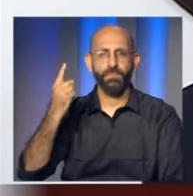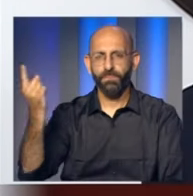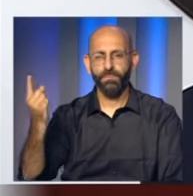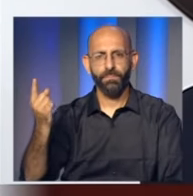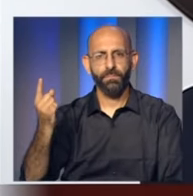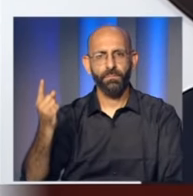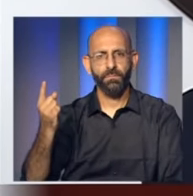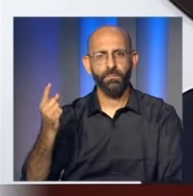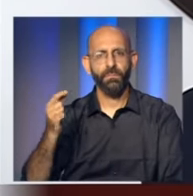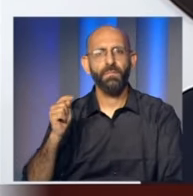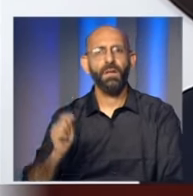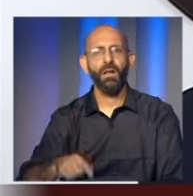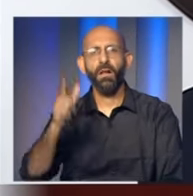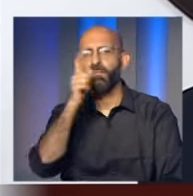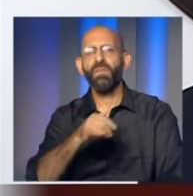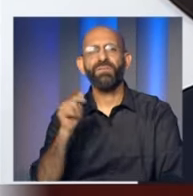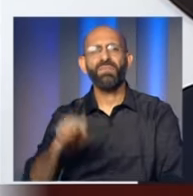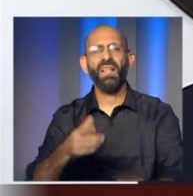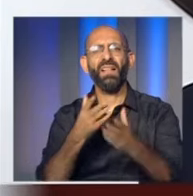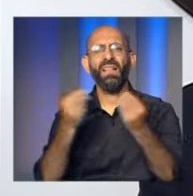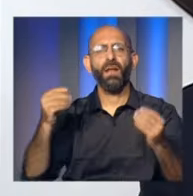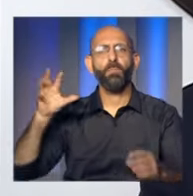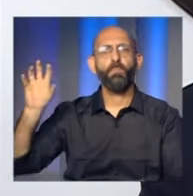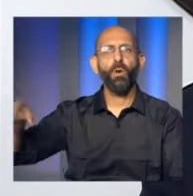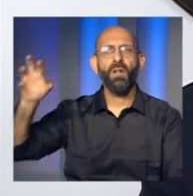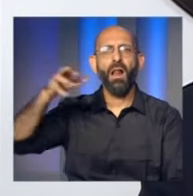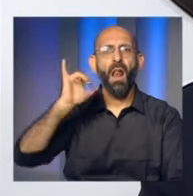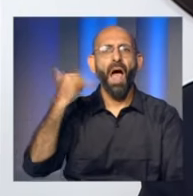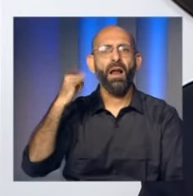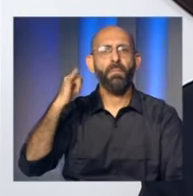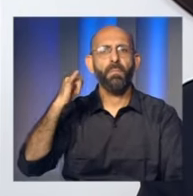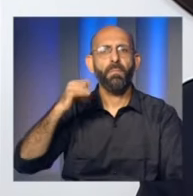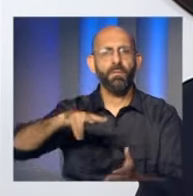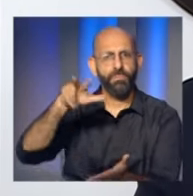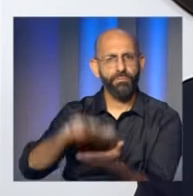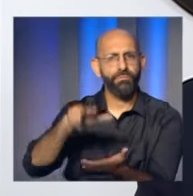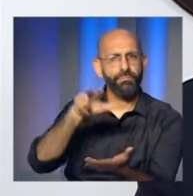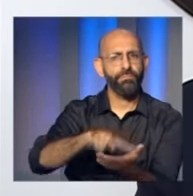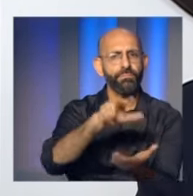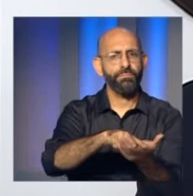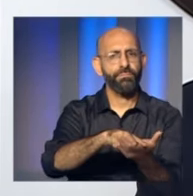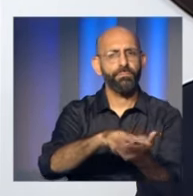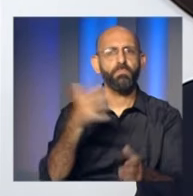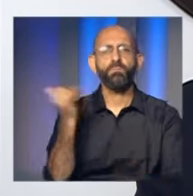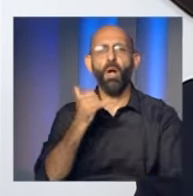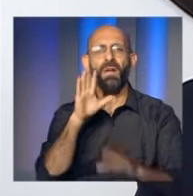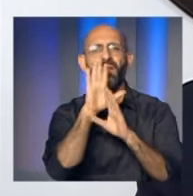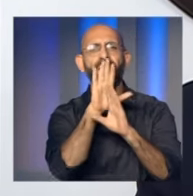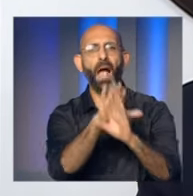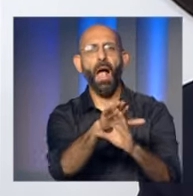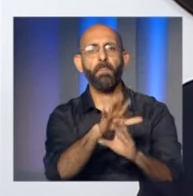نسميه حياد لبنان ضمن الجامعة العربية كما اليوم كثير من البلدان العربية